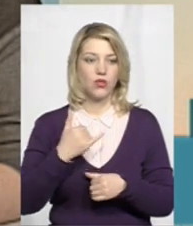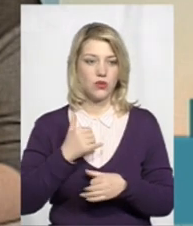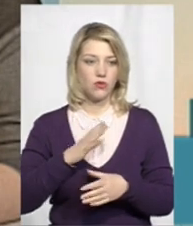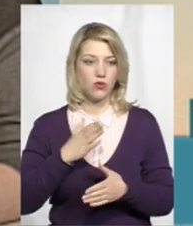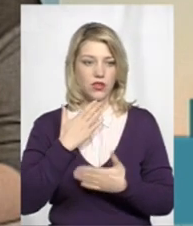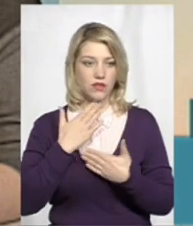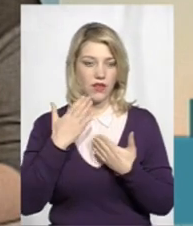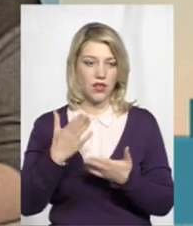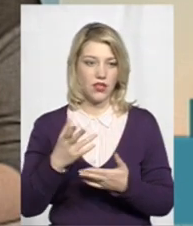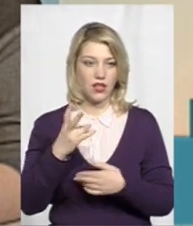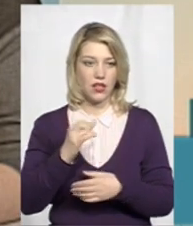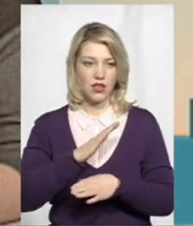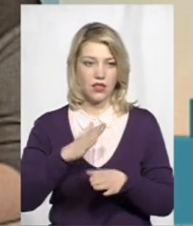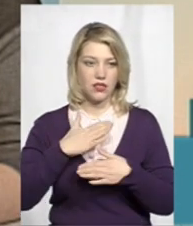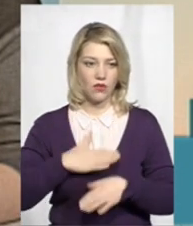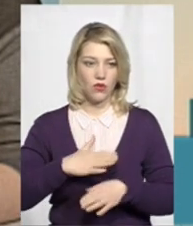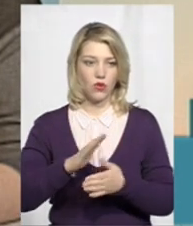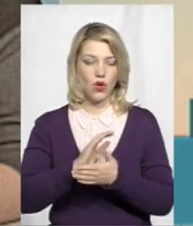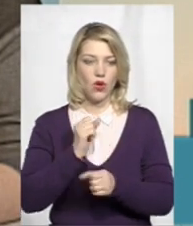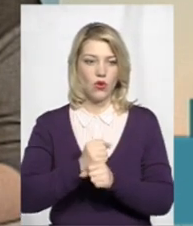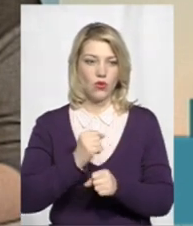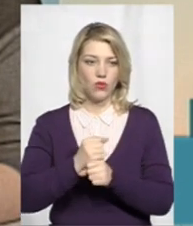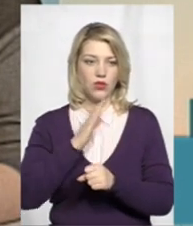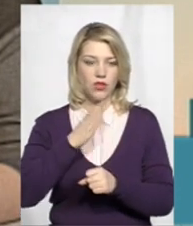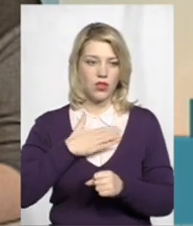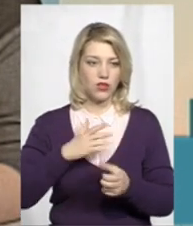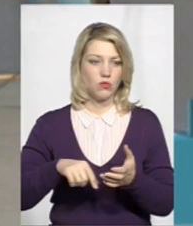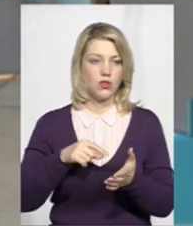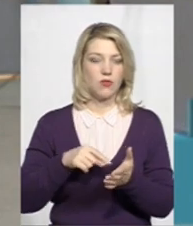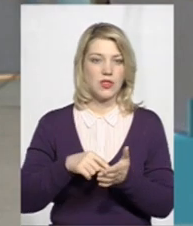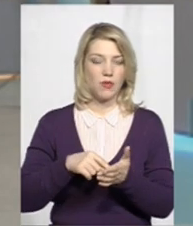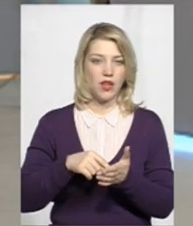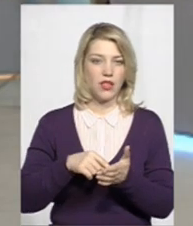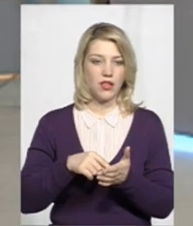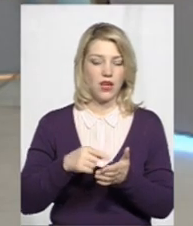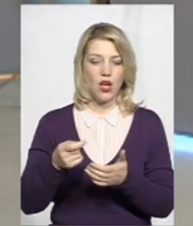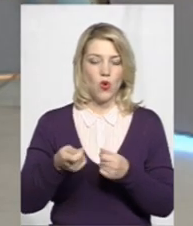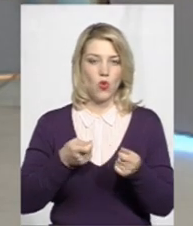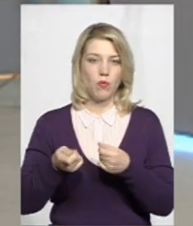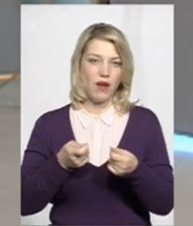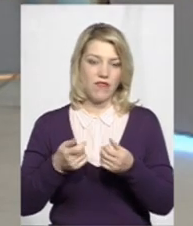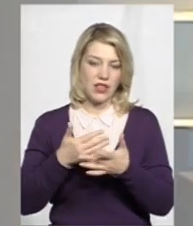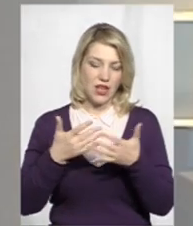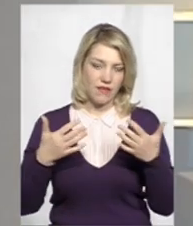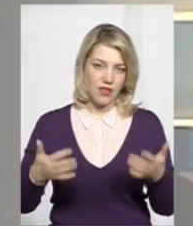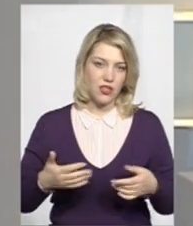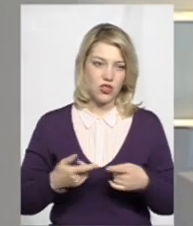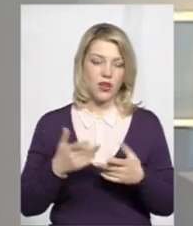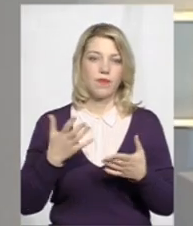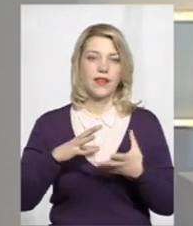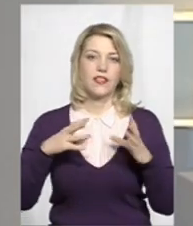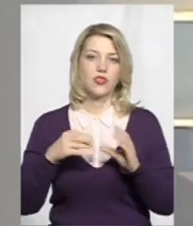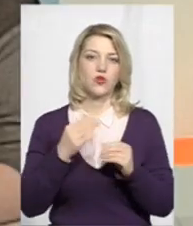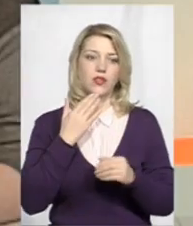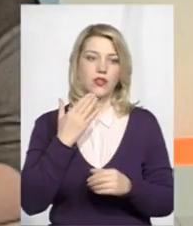звернення на незадовільну роботу наших муніципальних управителів, інших. І який же результат вашого розслідування?